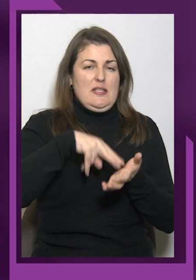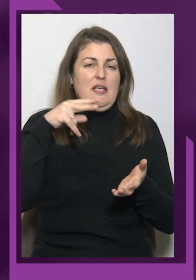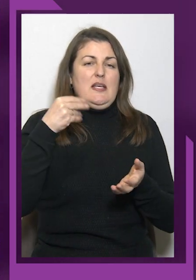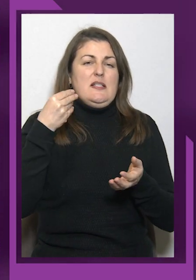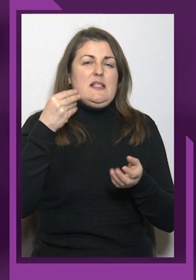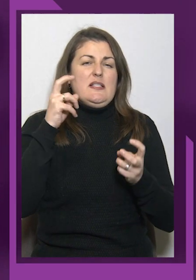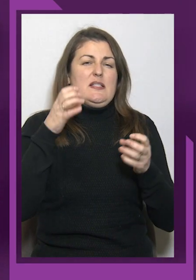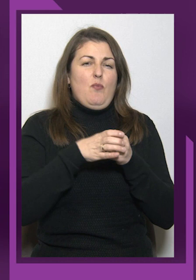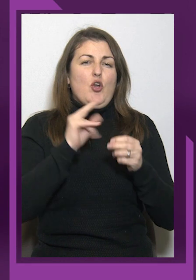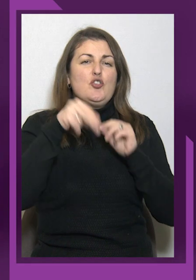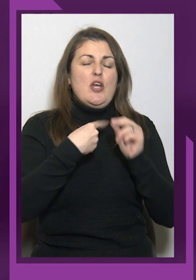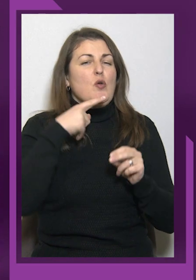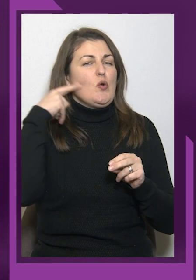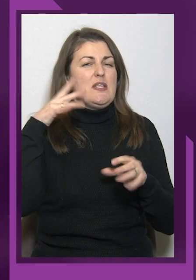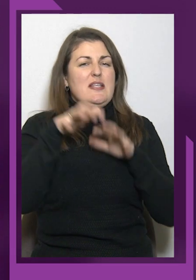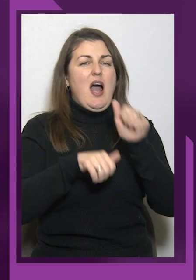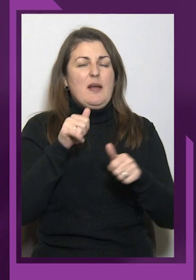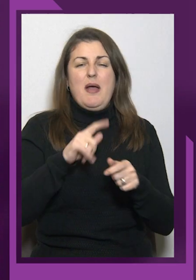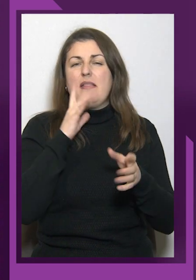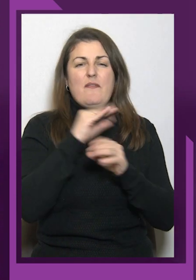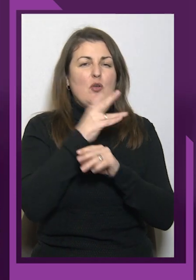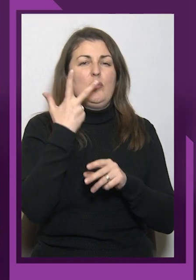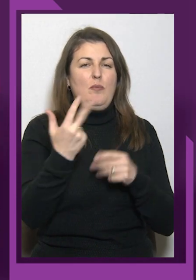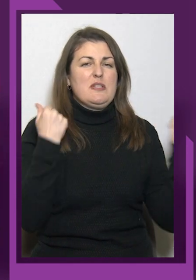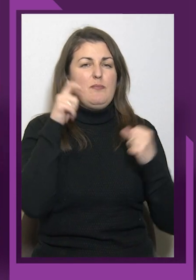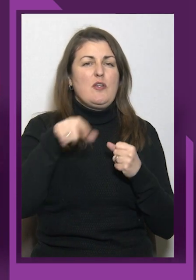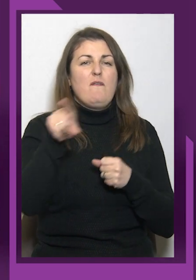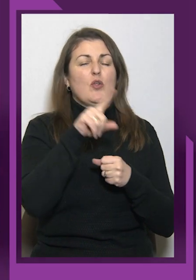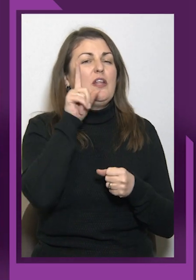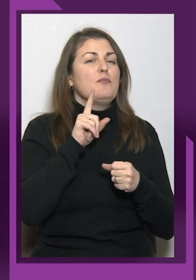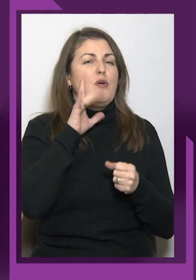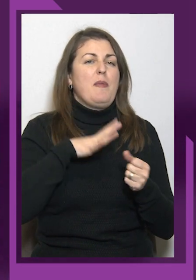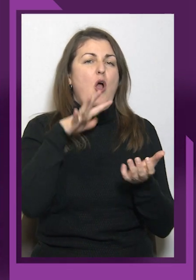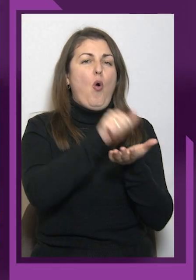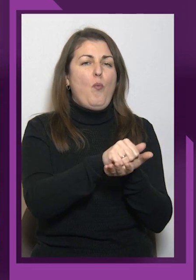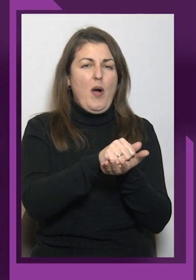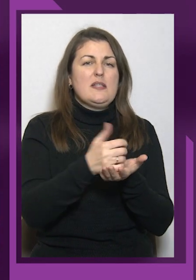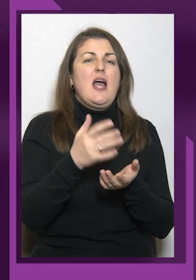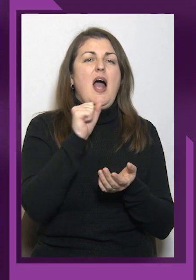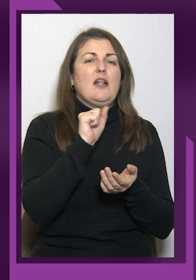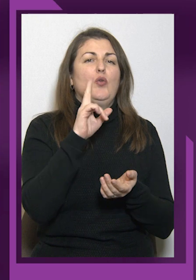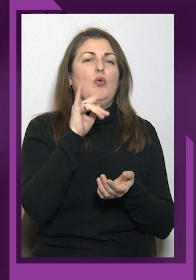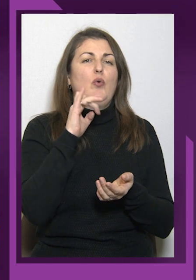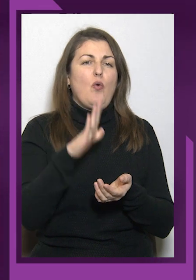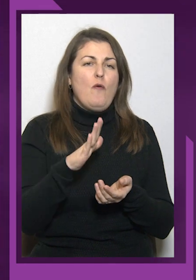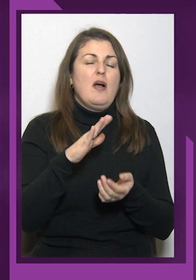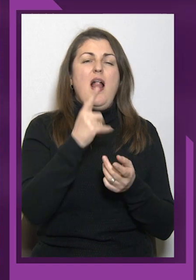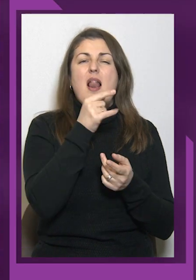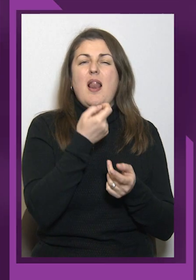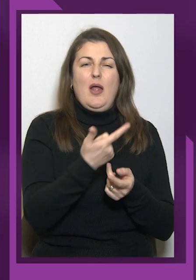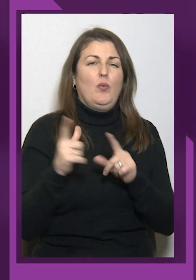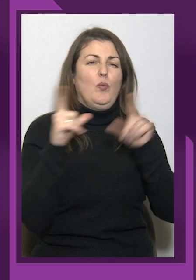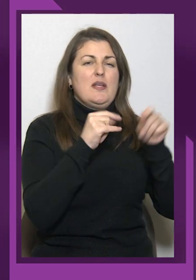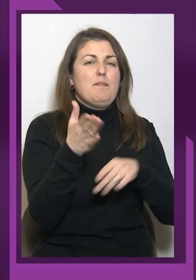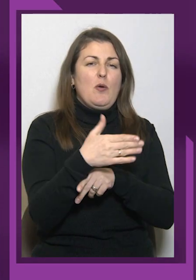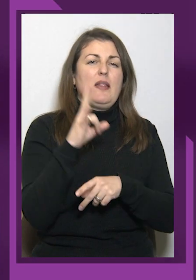російського загарбника не вдалося пройти трьом спортсменам. Вони тимчасово були в окупації. Антон Крюков ледь виїхав з Маріуполя,